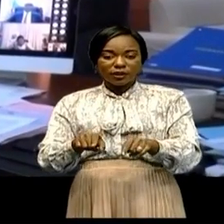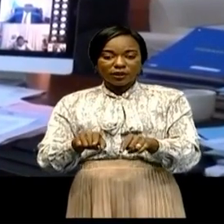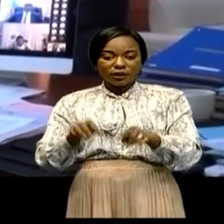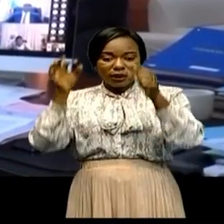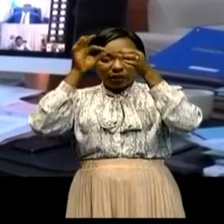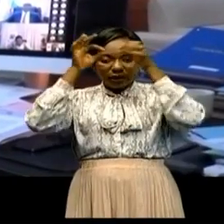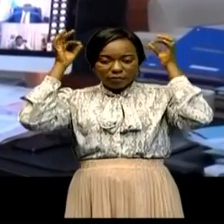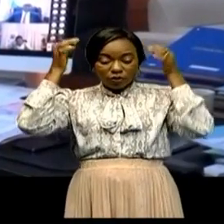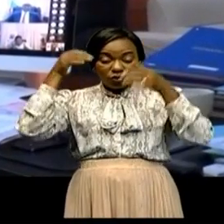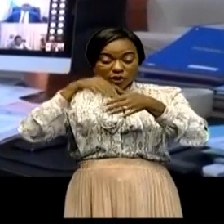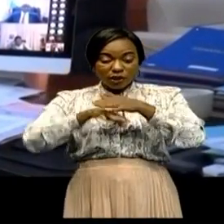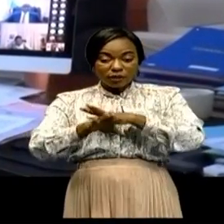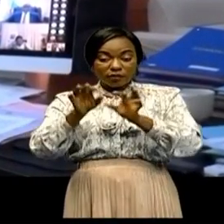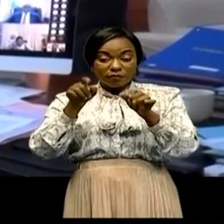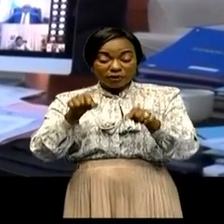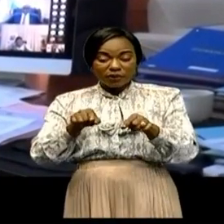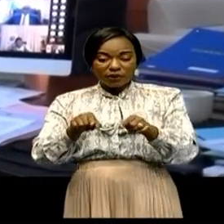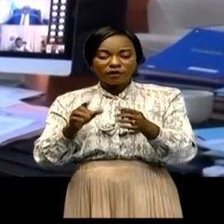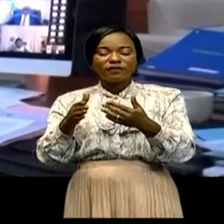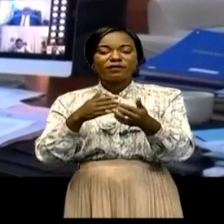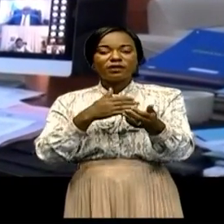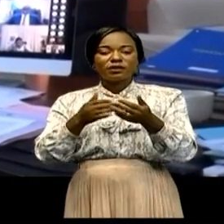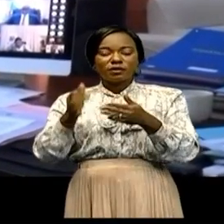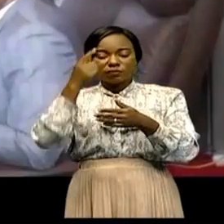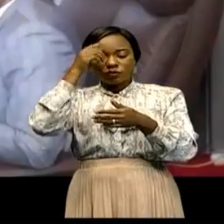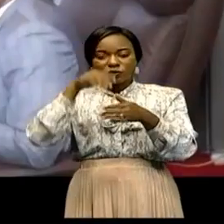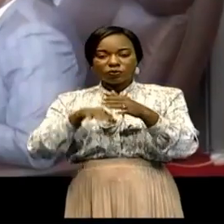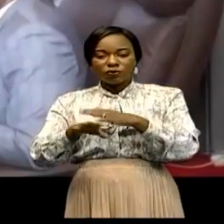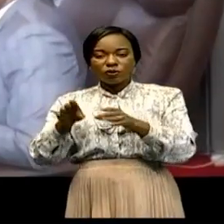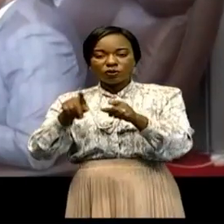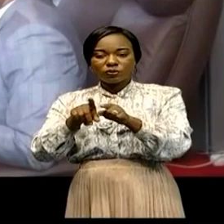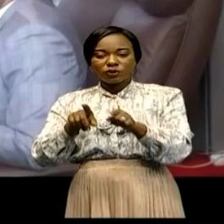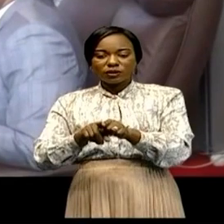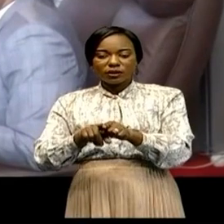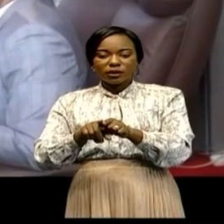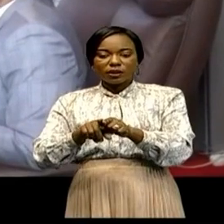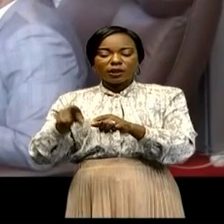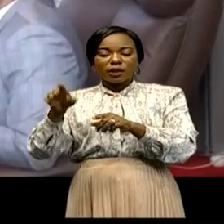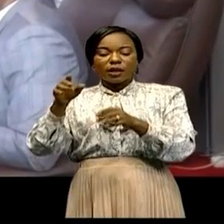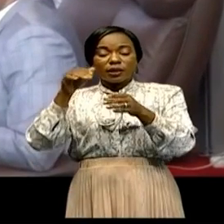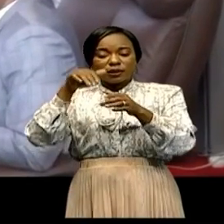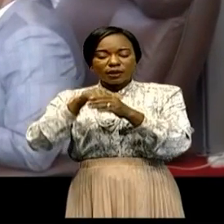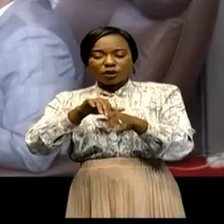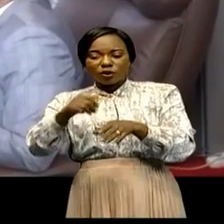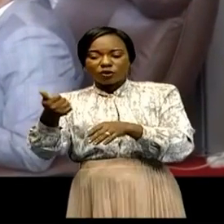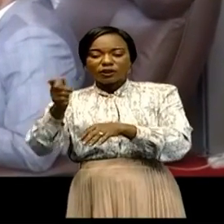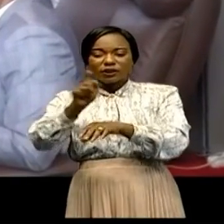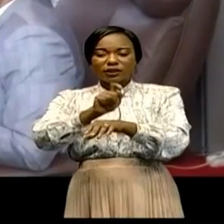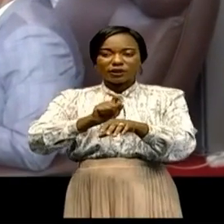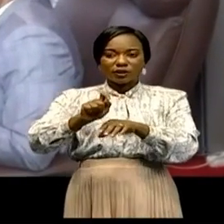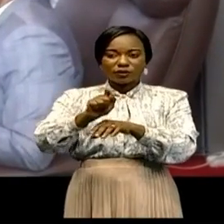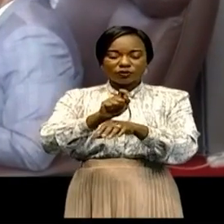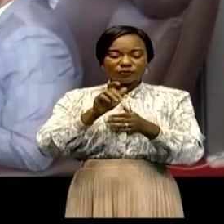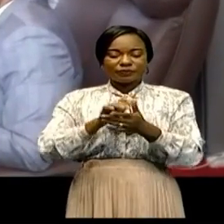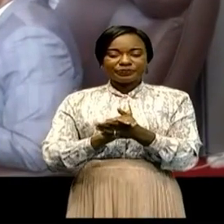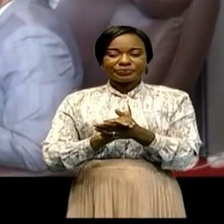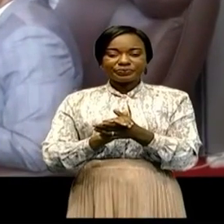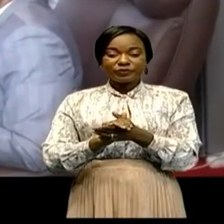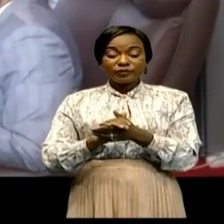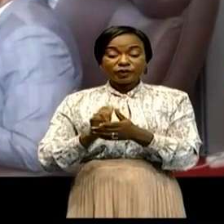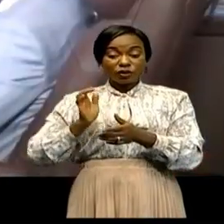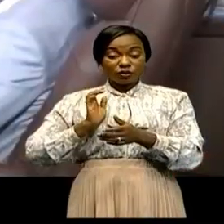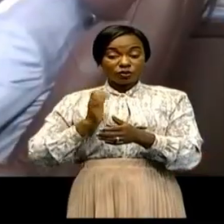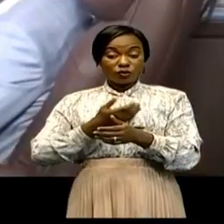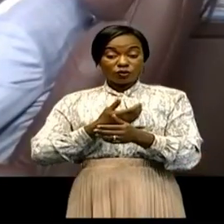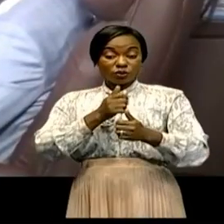lançaient des attaques contre les civils en ville de Béni. En territoire de Ruchuro, notre armée a récupéré